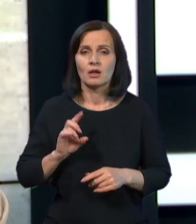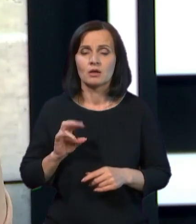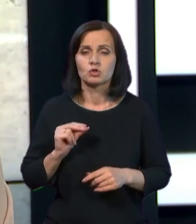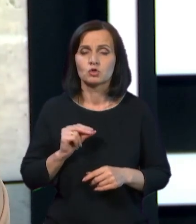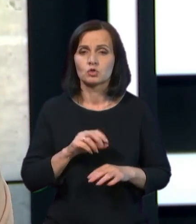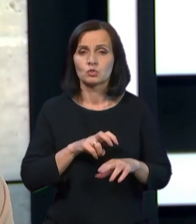лікарка-алергологиня.